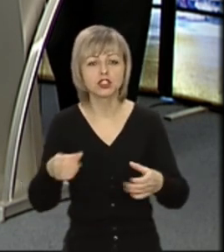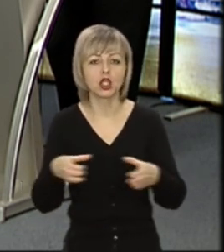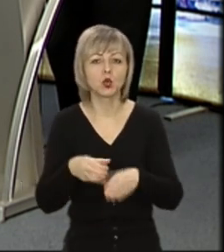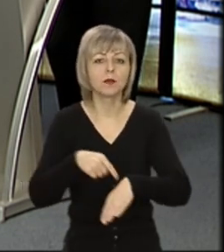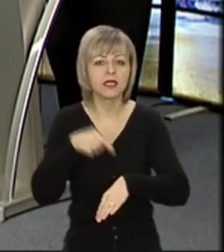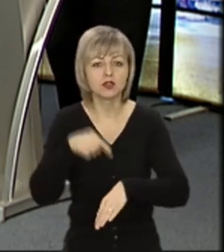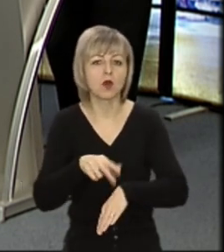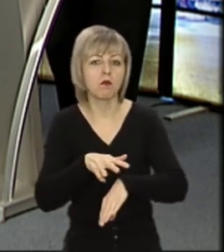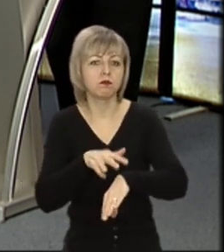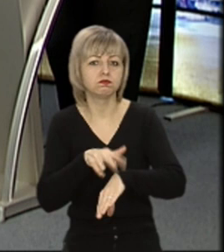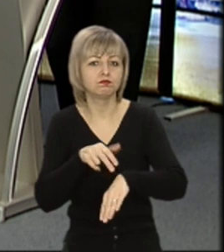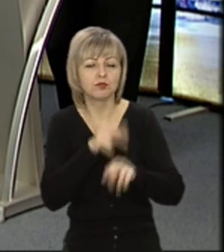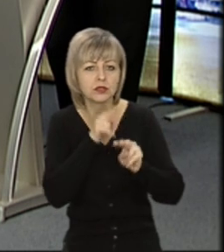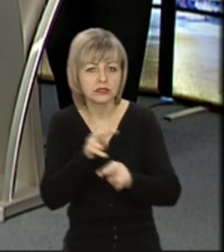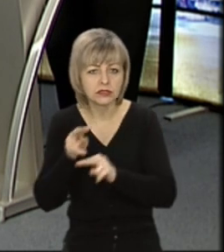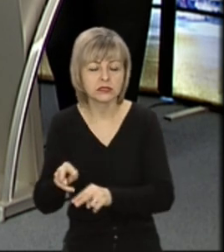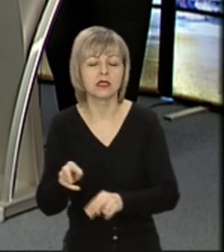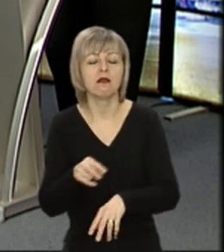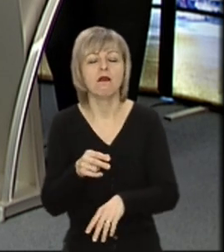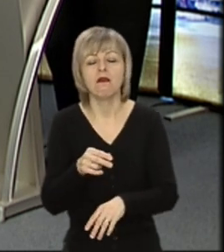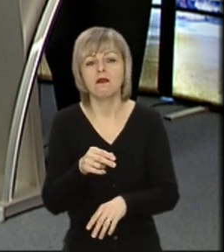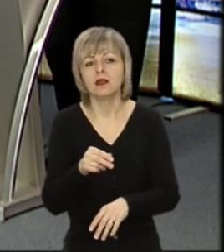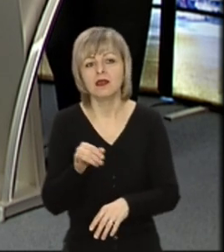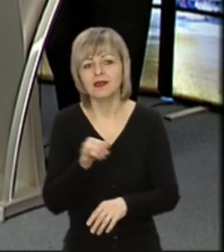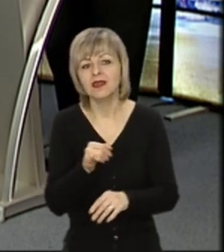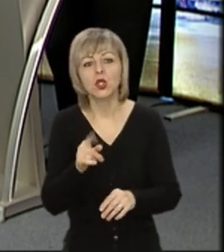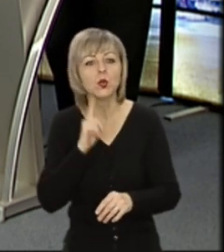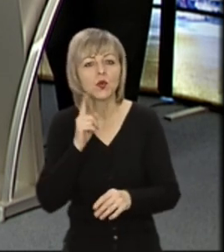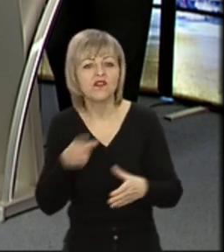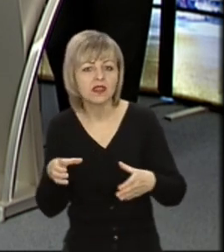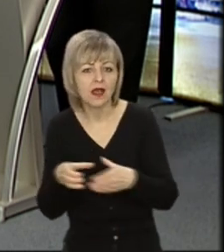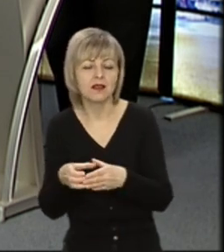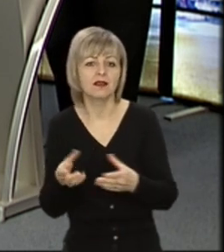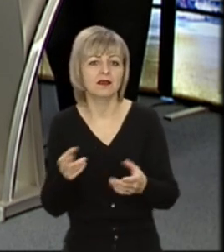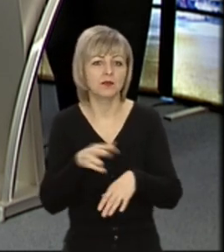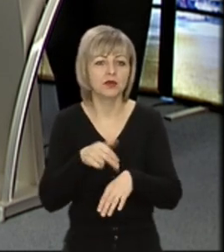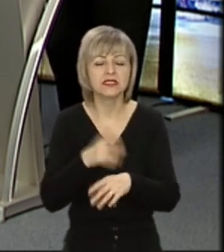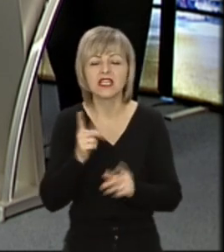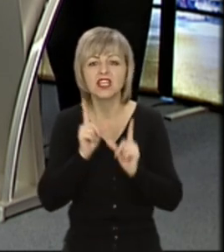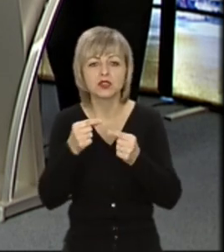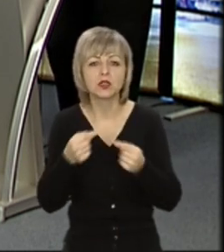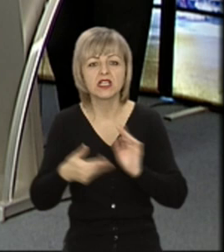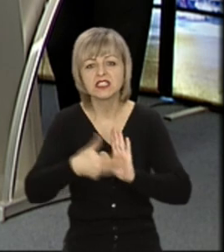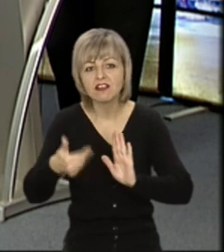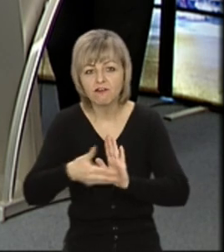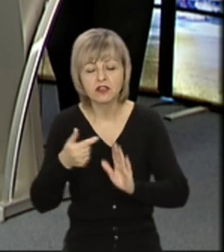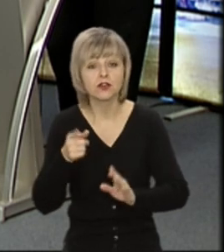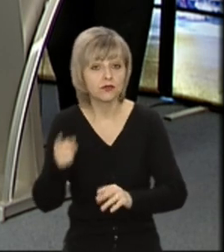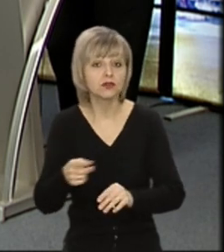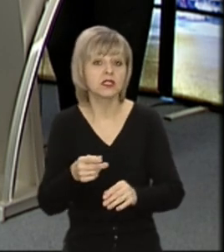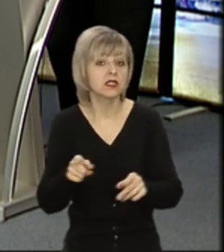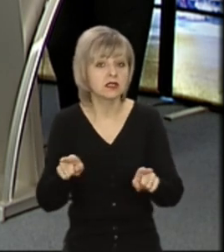реагування патрульні в поліції, ювенальна превенція, навіть сектор протидії домашнього насилля, які виїжджають на ті чи інші виклики, вони також цю